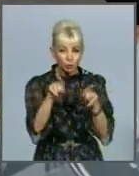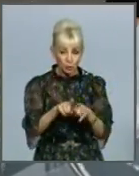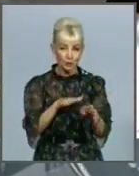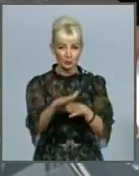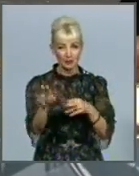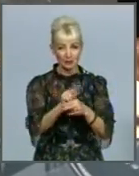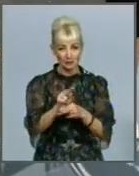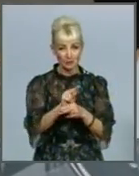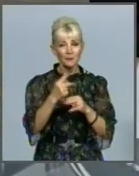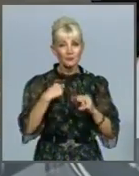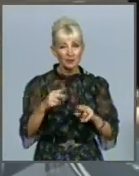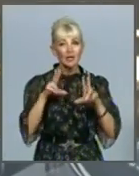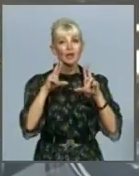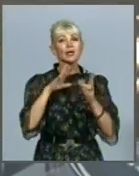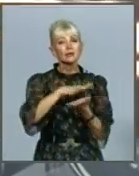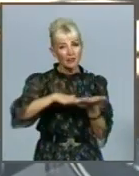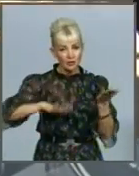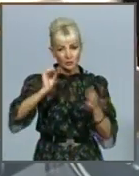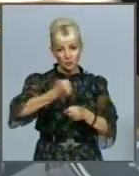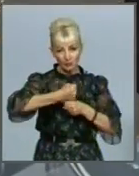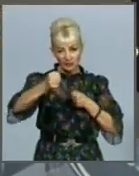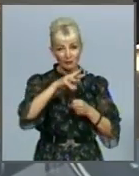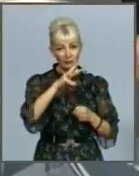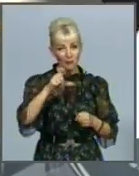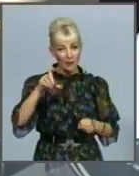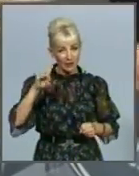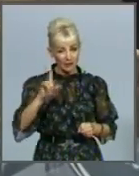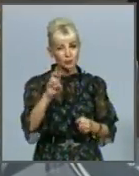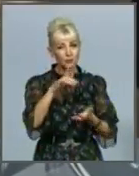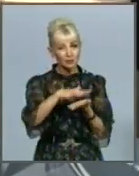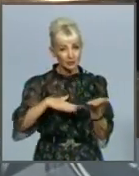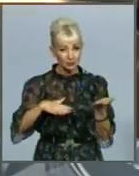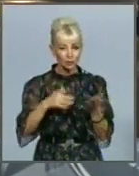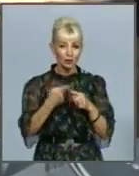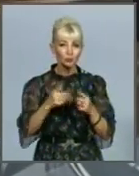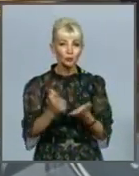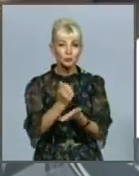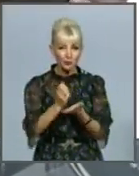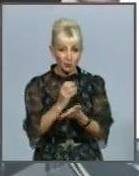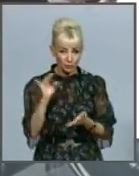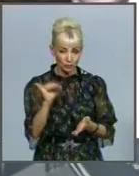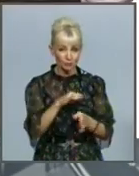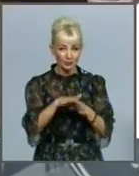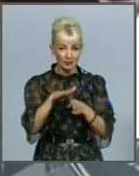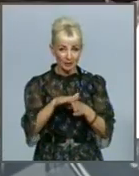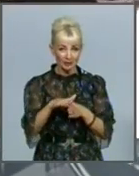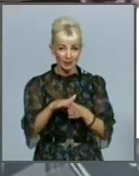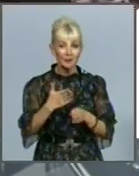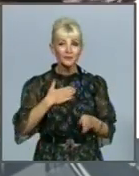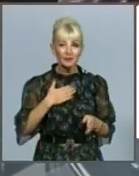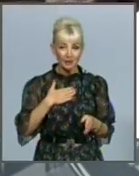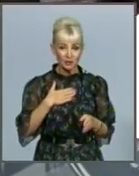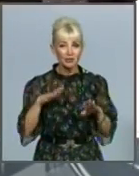я йду, мери, далі, щоб продовжити цю успішну реалізацію наших